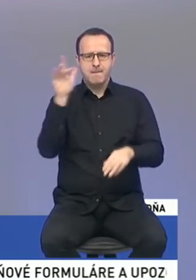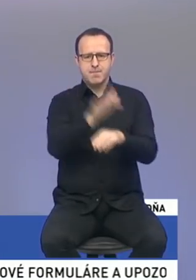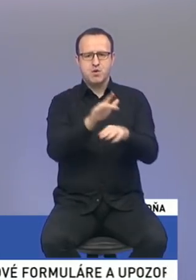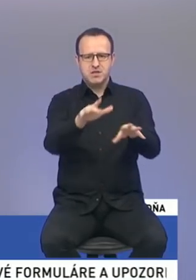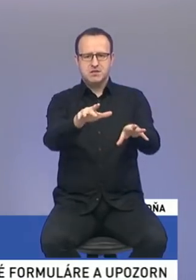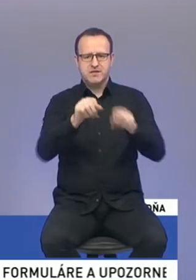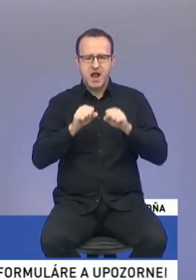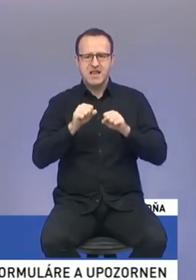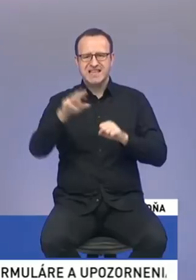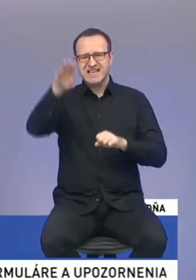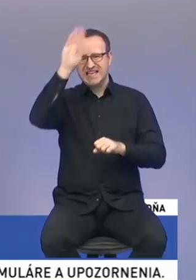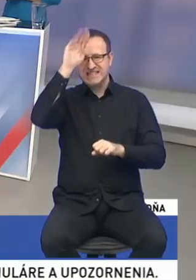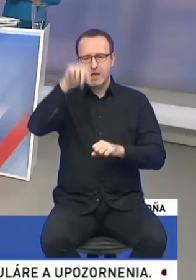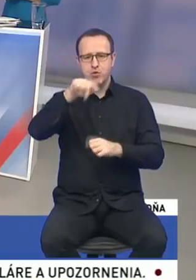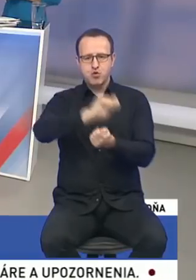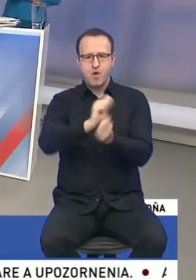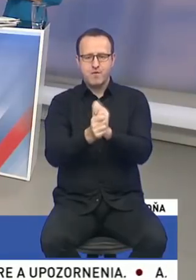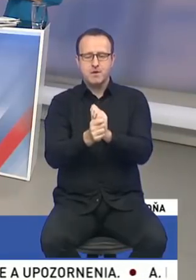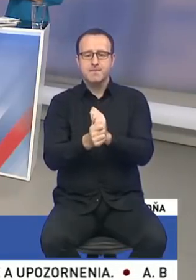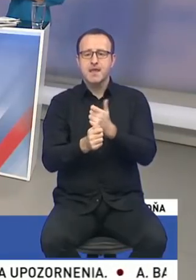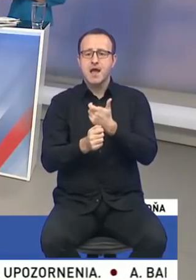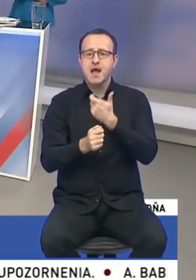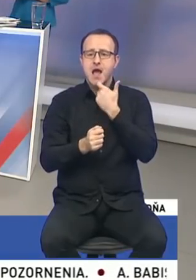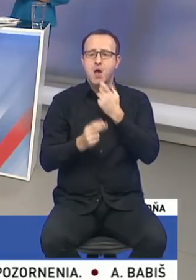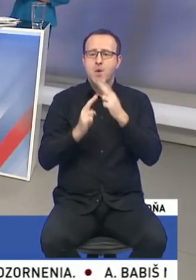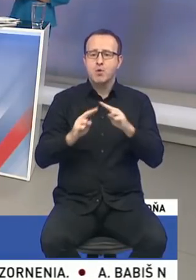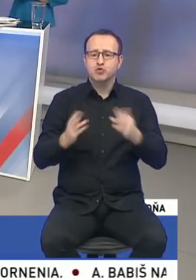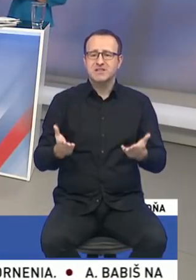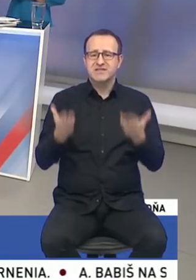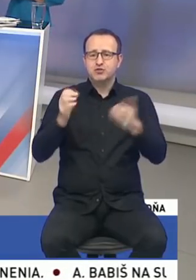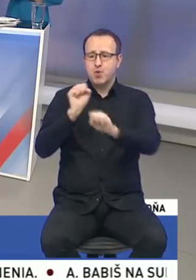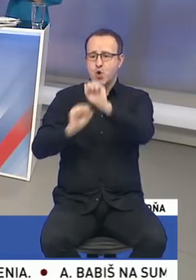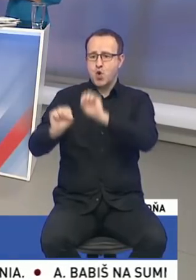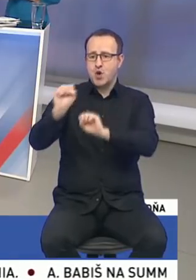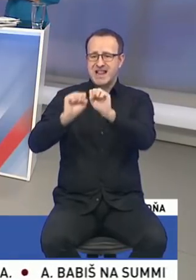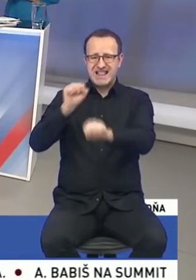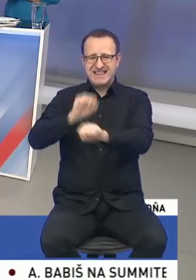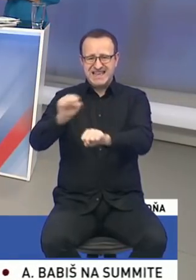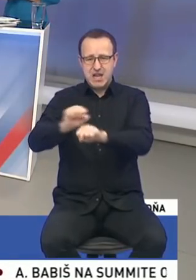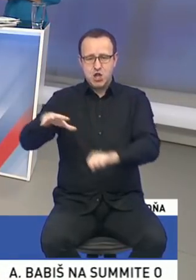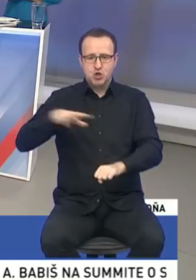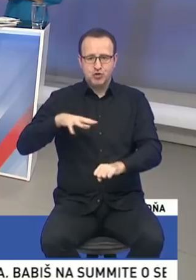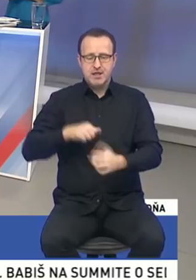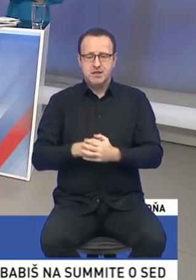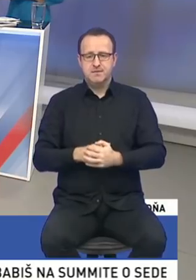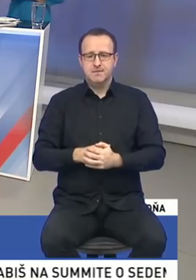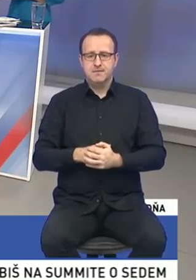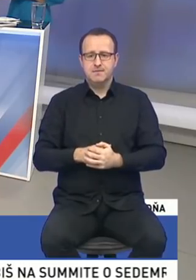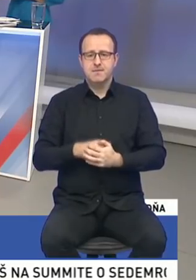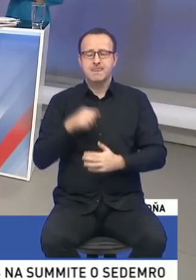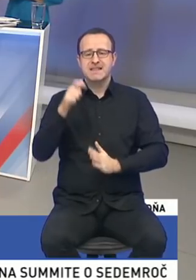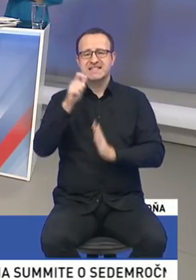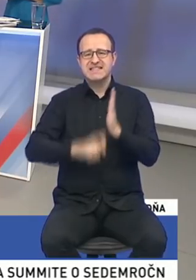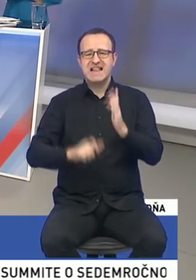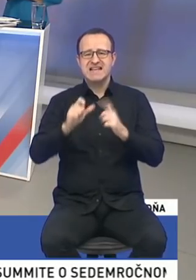Istanbulského dohovoru, ako možno viac zvýšiť ochranu týchto žien. Aj napríklad tá výhradosť zo strany SAS vyslovene tvrdia,